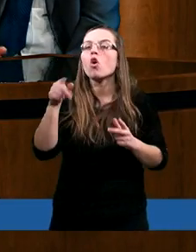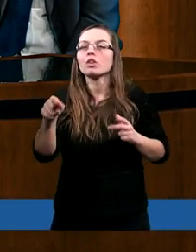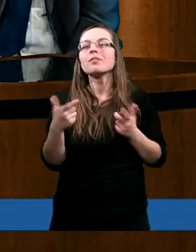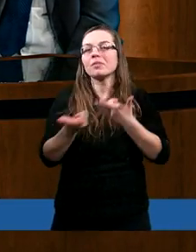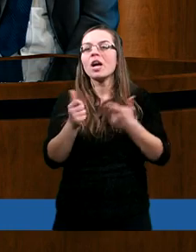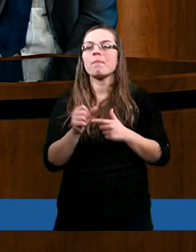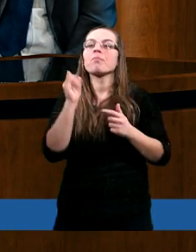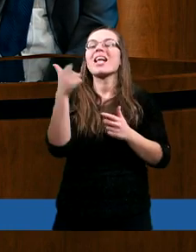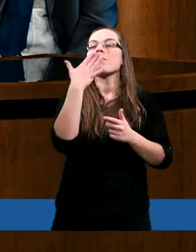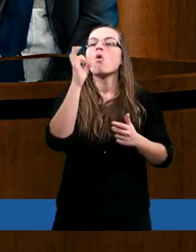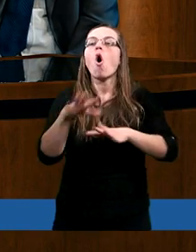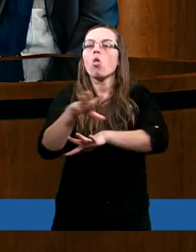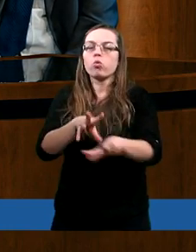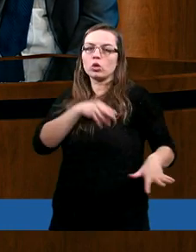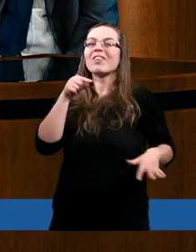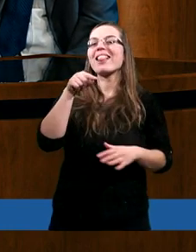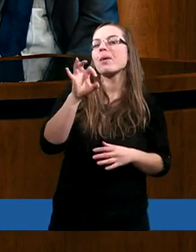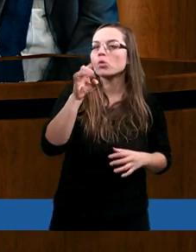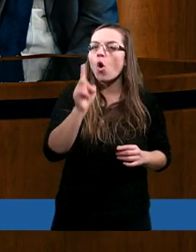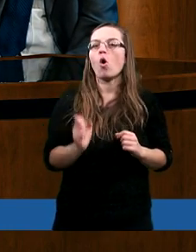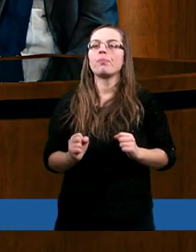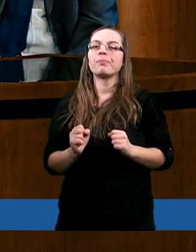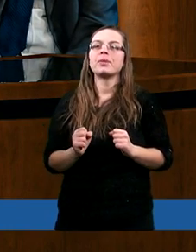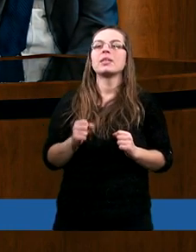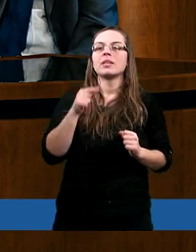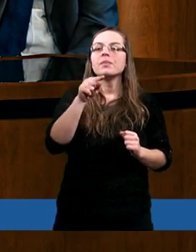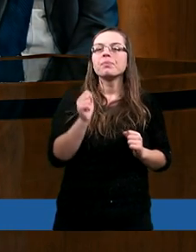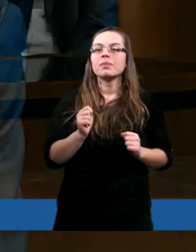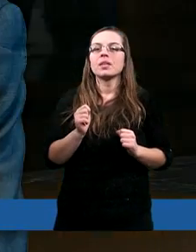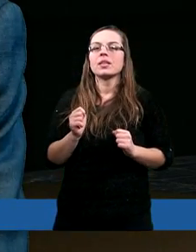Jak już mówimy o Duchu Świętym, to to, że